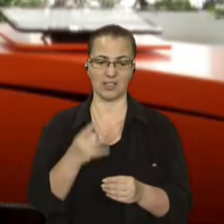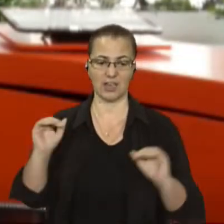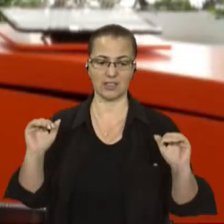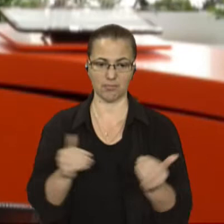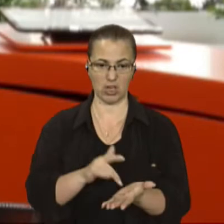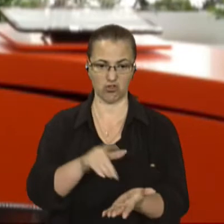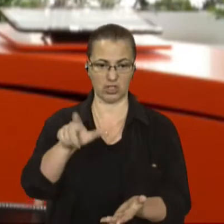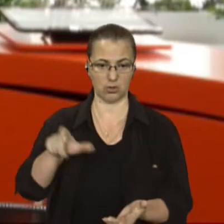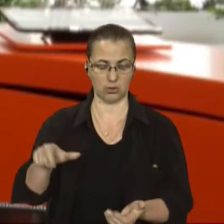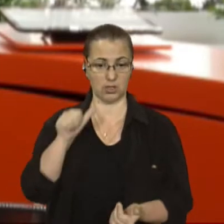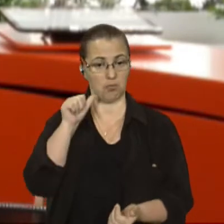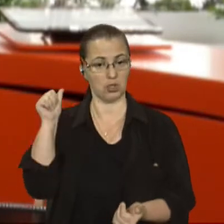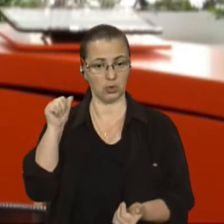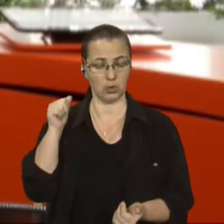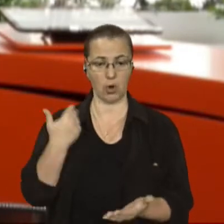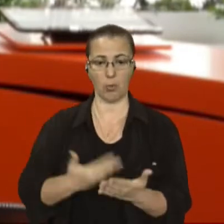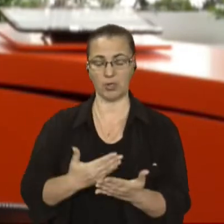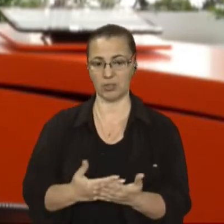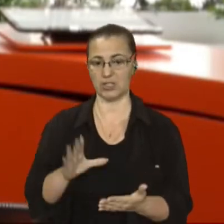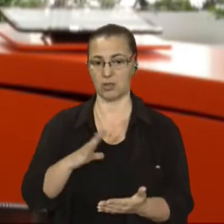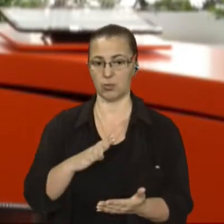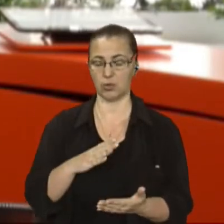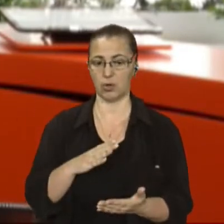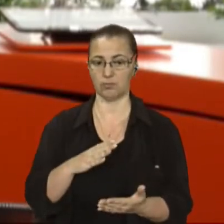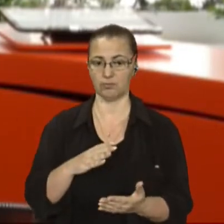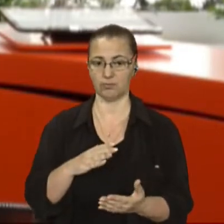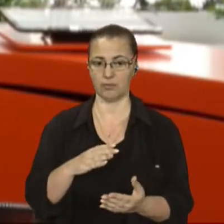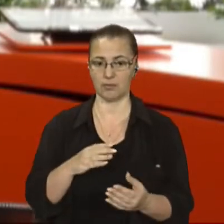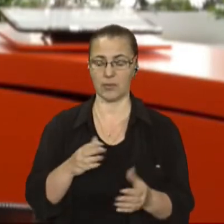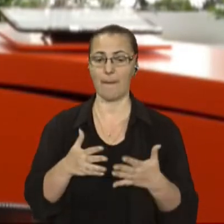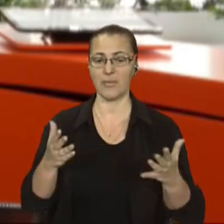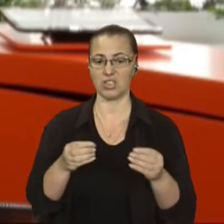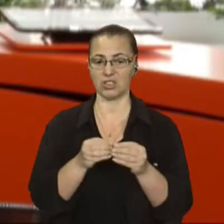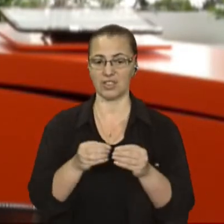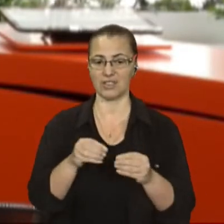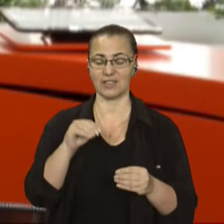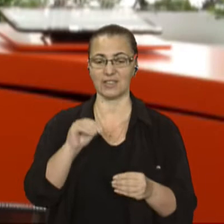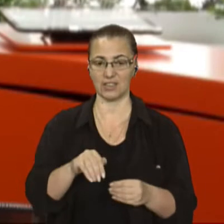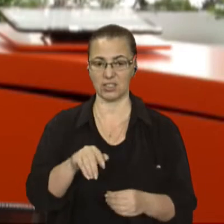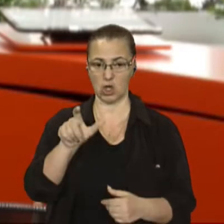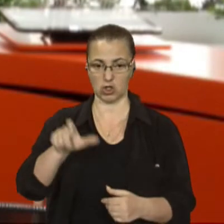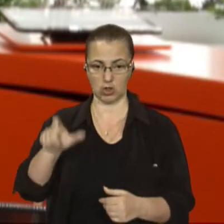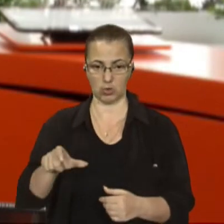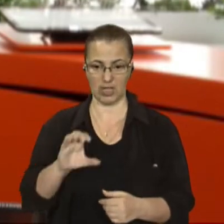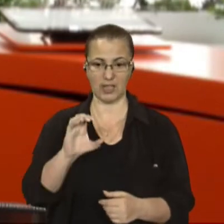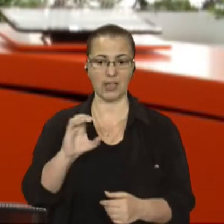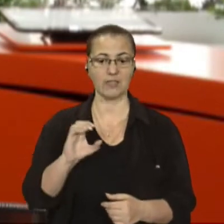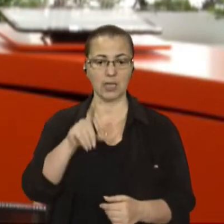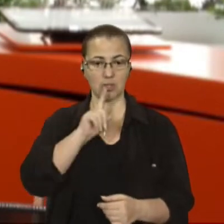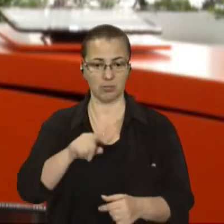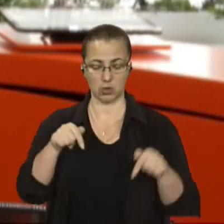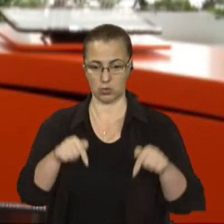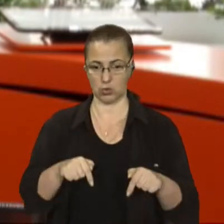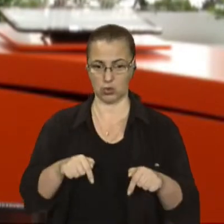року. Тобто, якщо минулого року приблизно було близько 10 тисяч туристів за серпень місяць, то цього серпня їх було